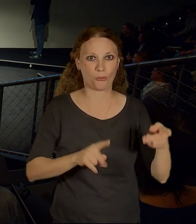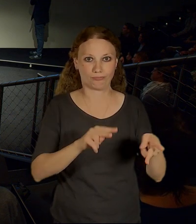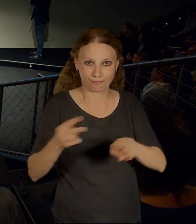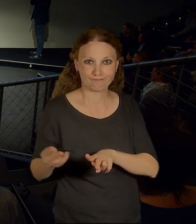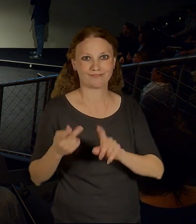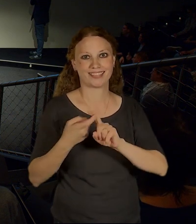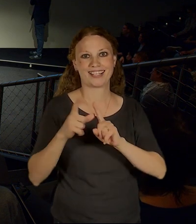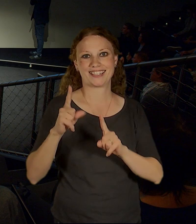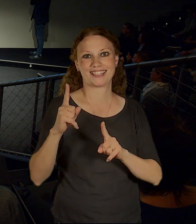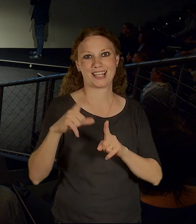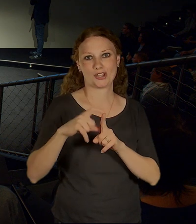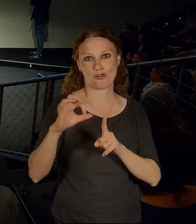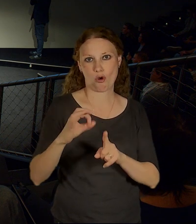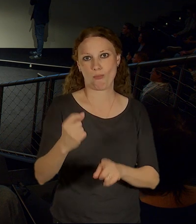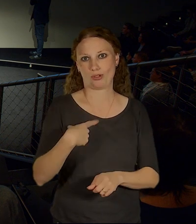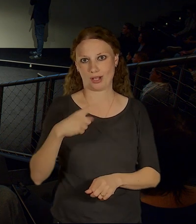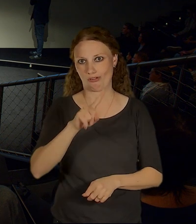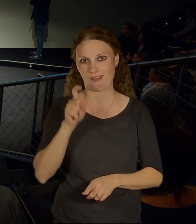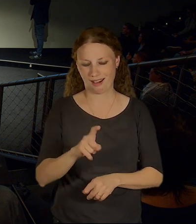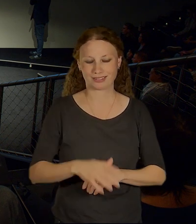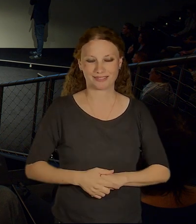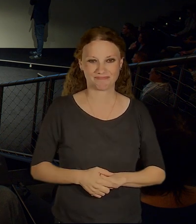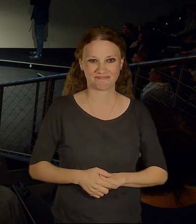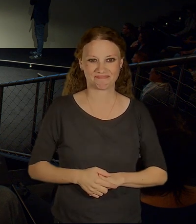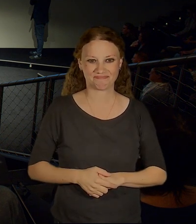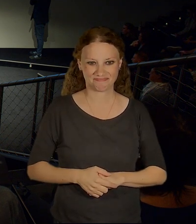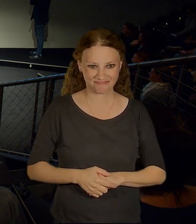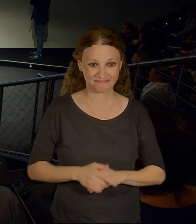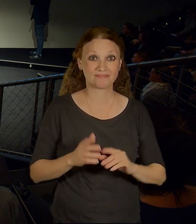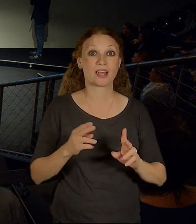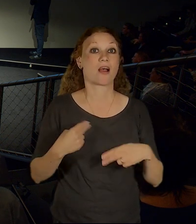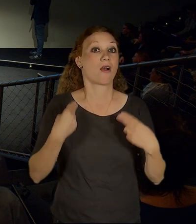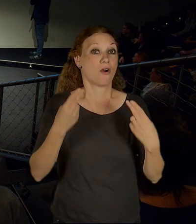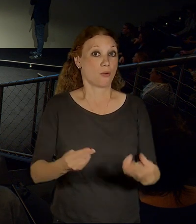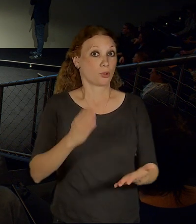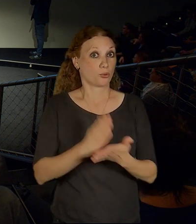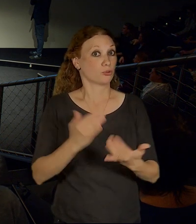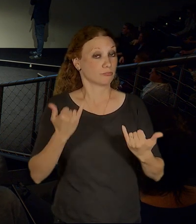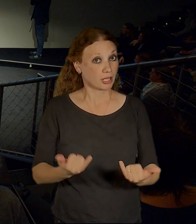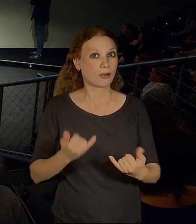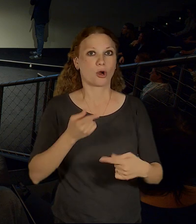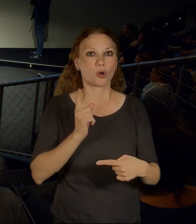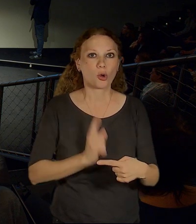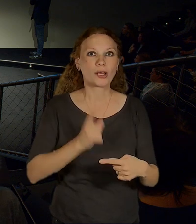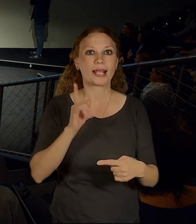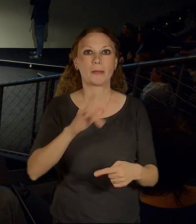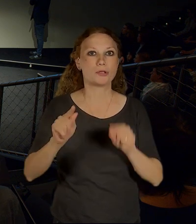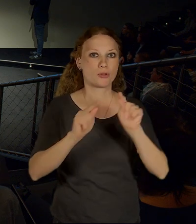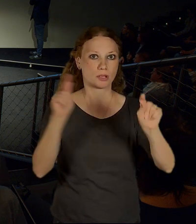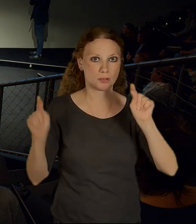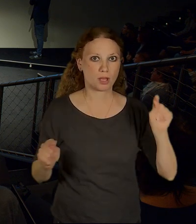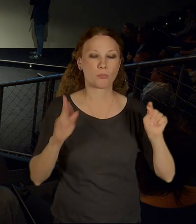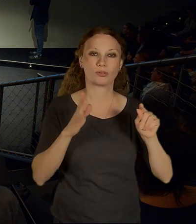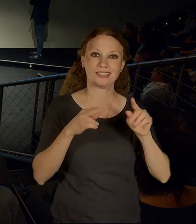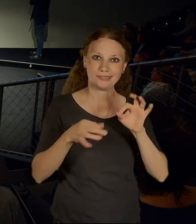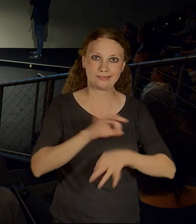Tak a teď se dostáváme teda k těm konkrétním, jednotlivým, některým vybraným terminálům, které si rozebereme